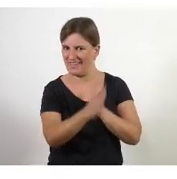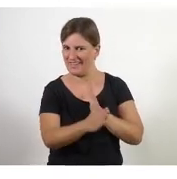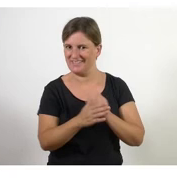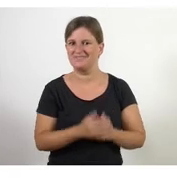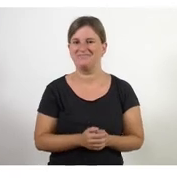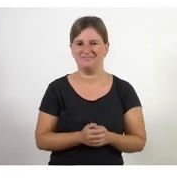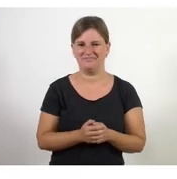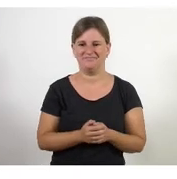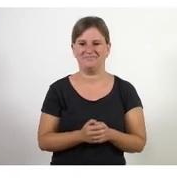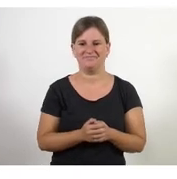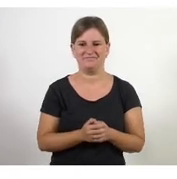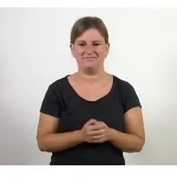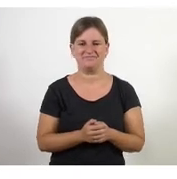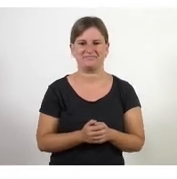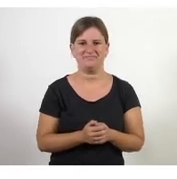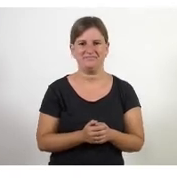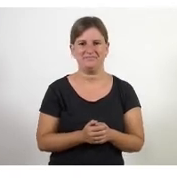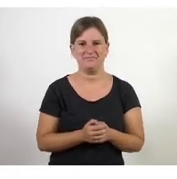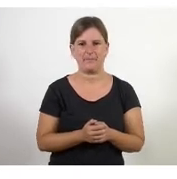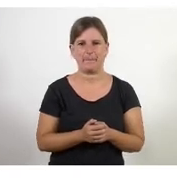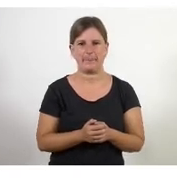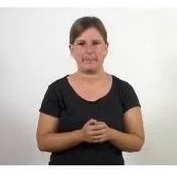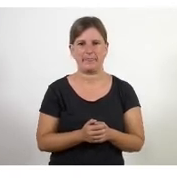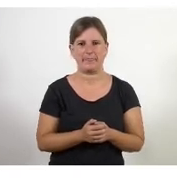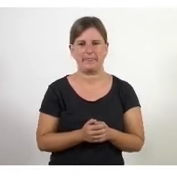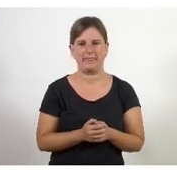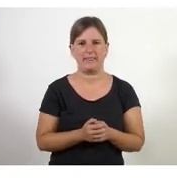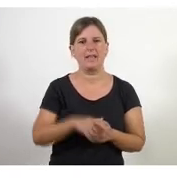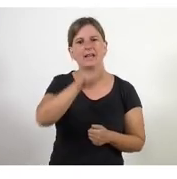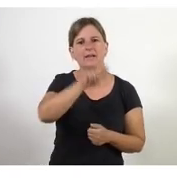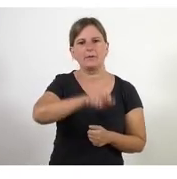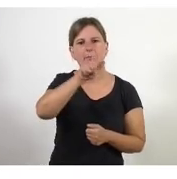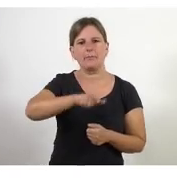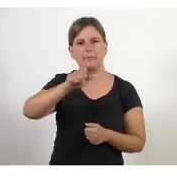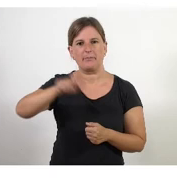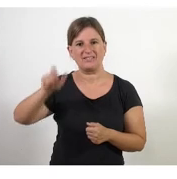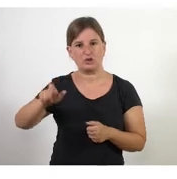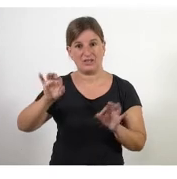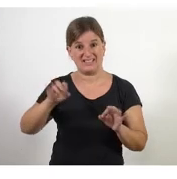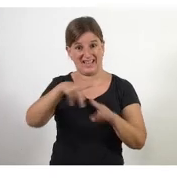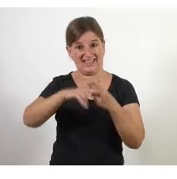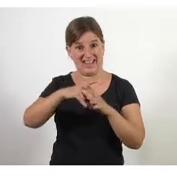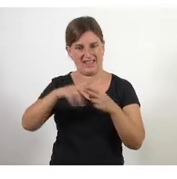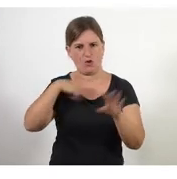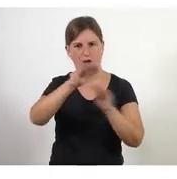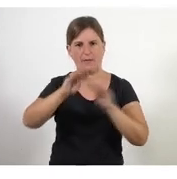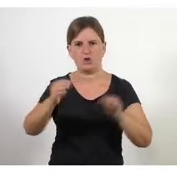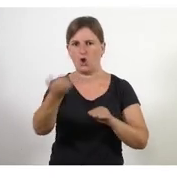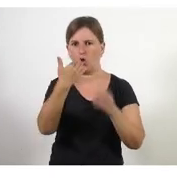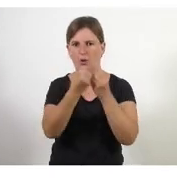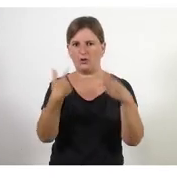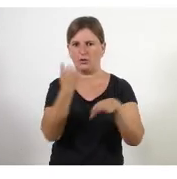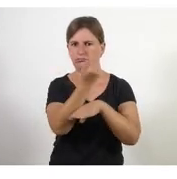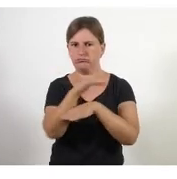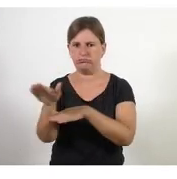sembla bé perquè jo he anat apuntant algunes cosetes a la gent que esteu al taller recordar-vos que us enviarem per correu electrònic una